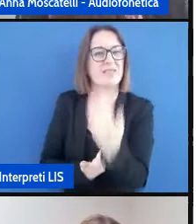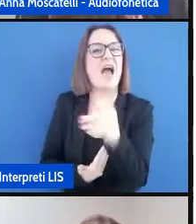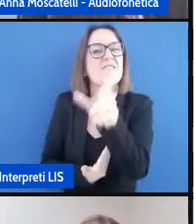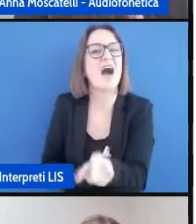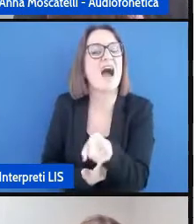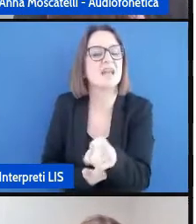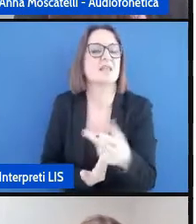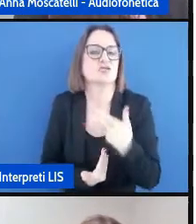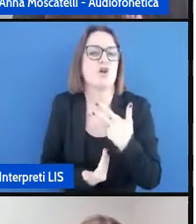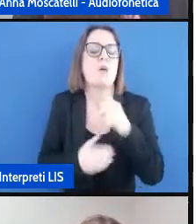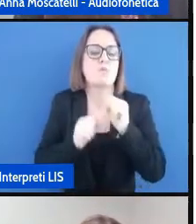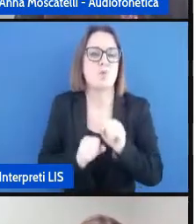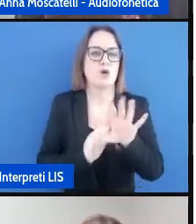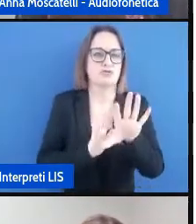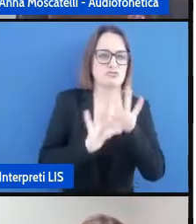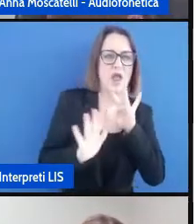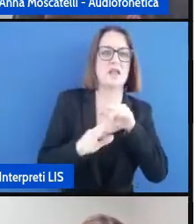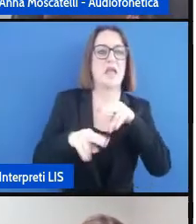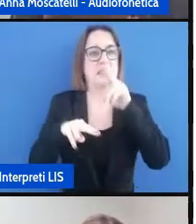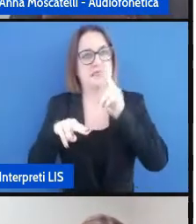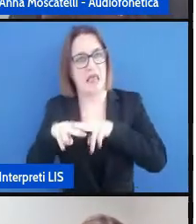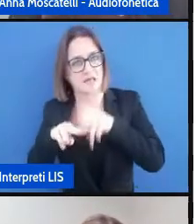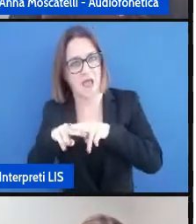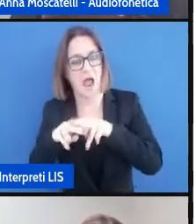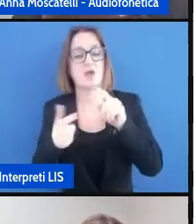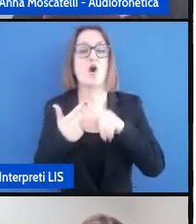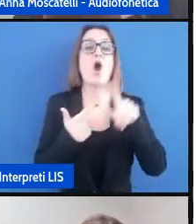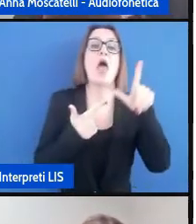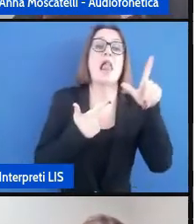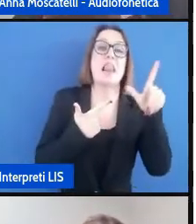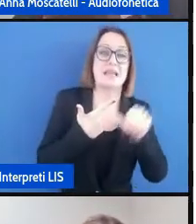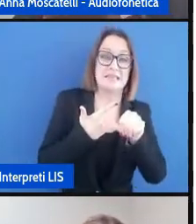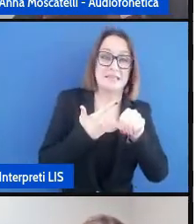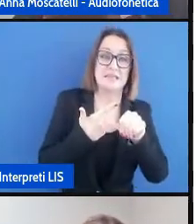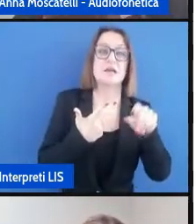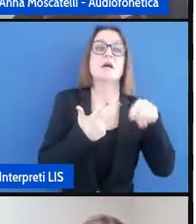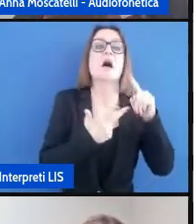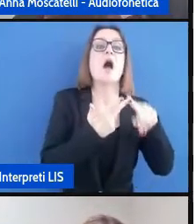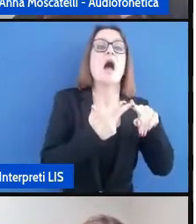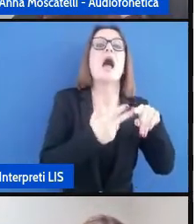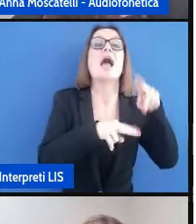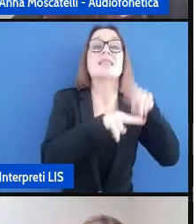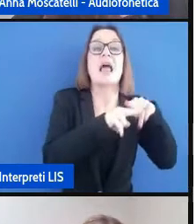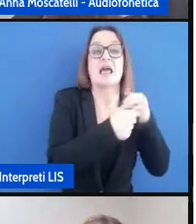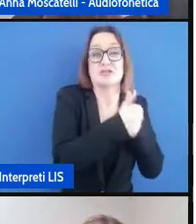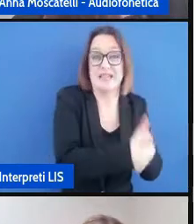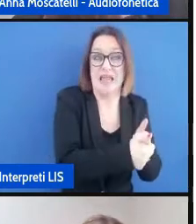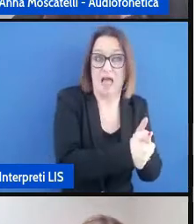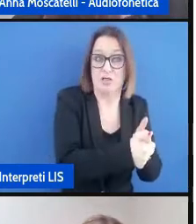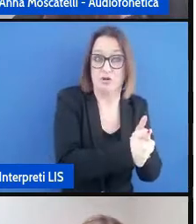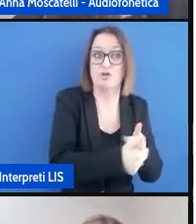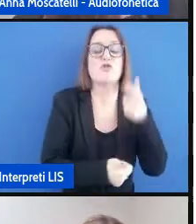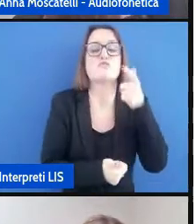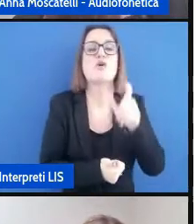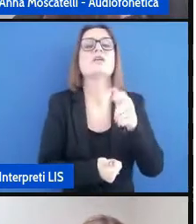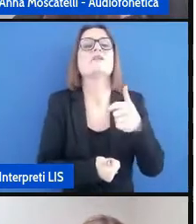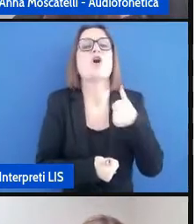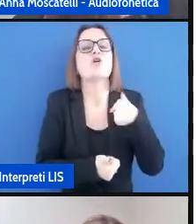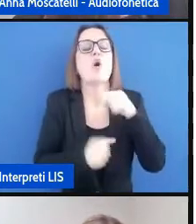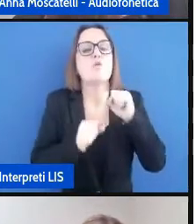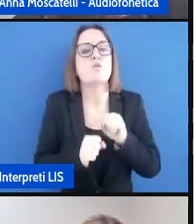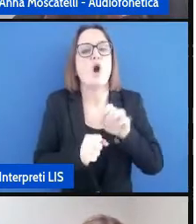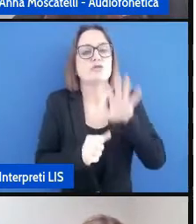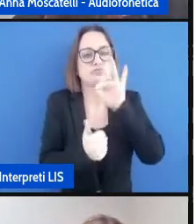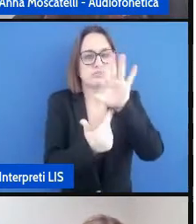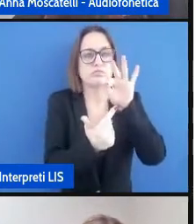l'italiano la LIS e l'italiano assegnato quindi io viaggio su una